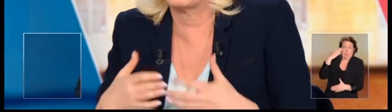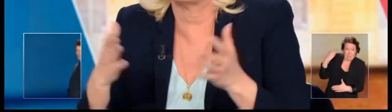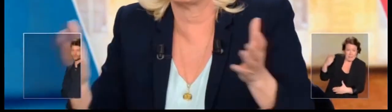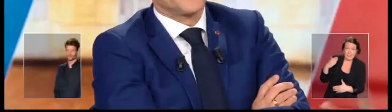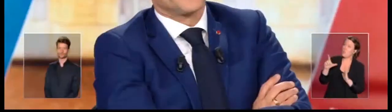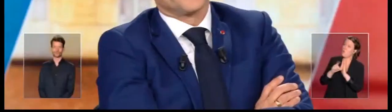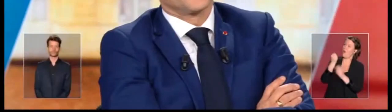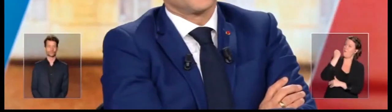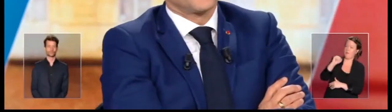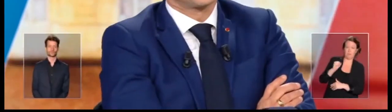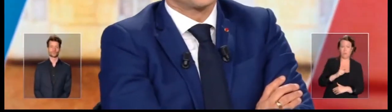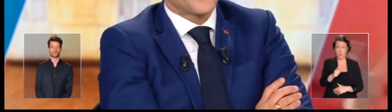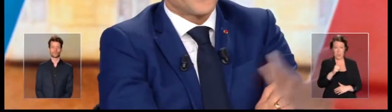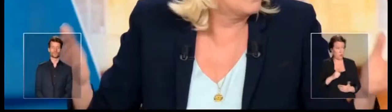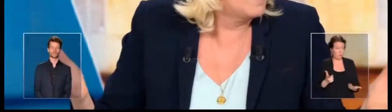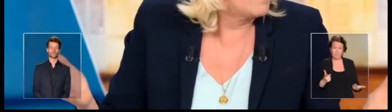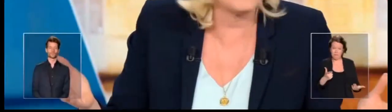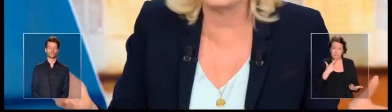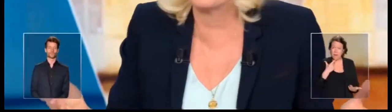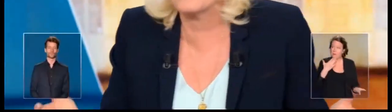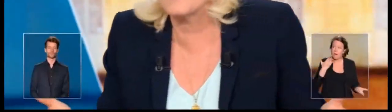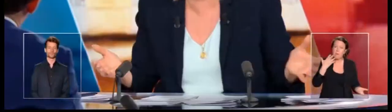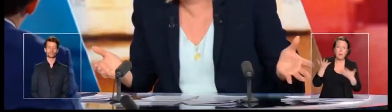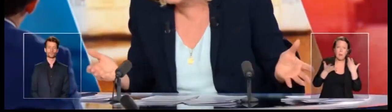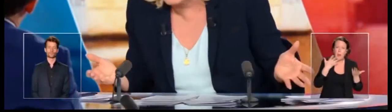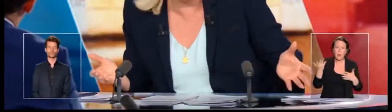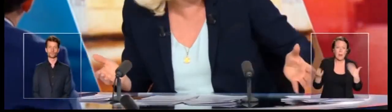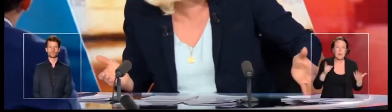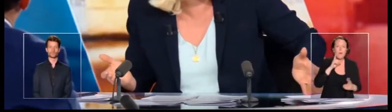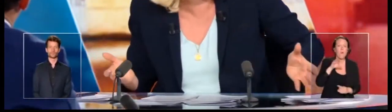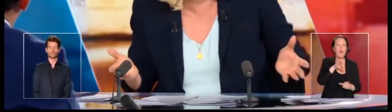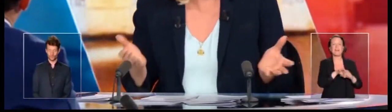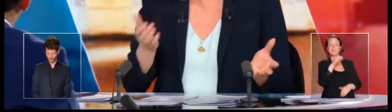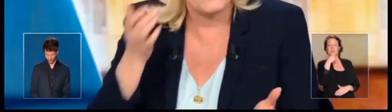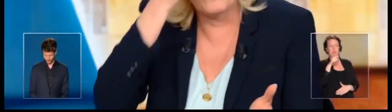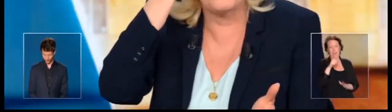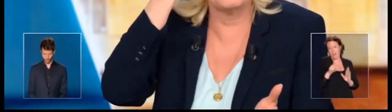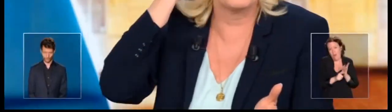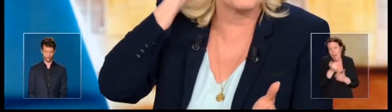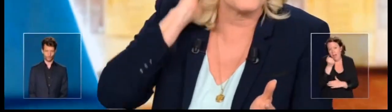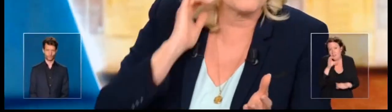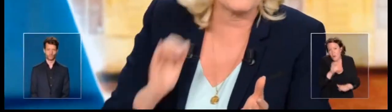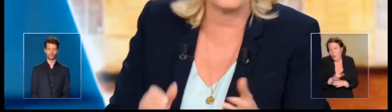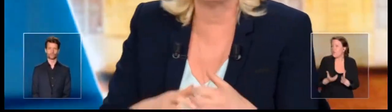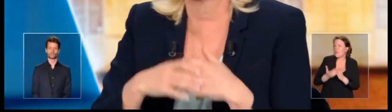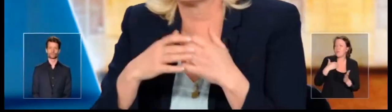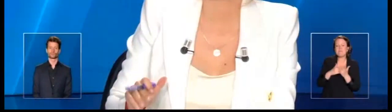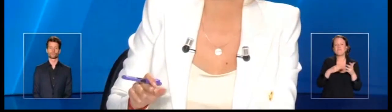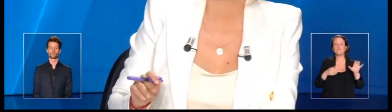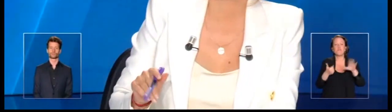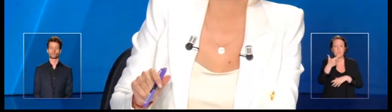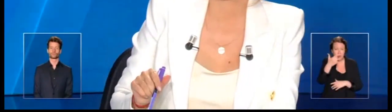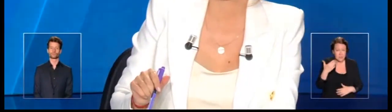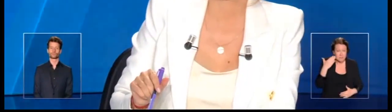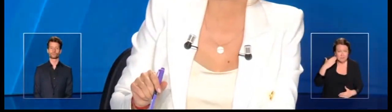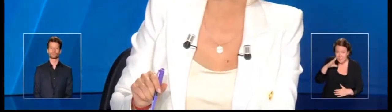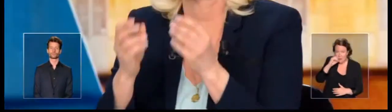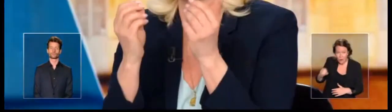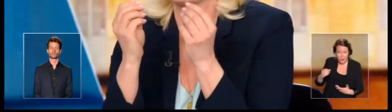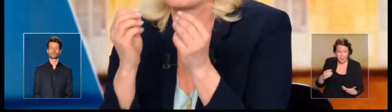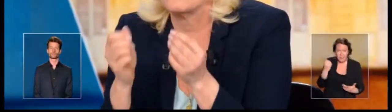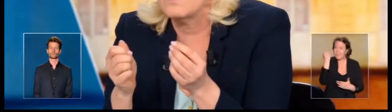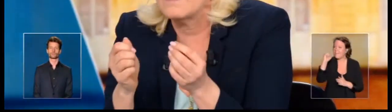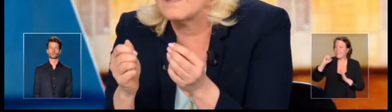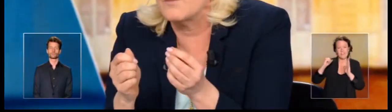en train de discuter de rien, puisque l'élection présidentielle serait illégale depuis 1962. Donc, évidemment, c'est